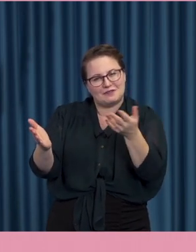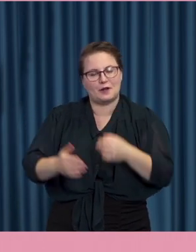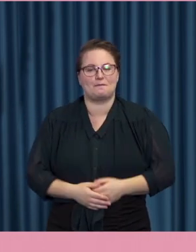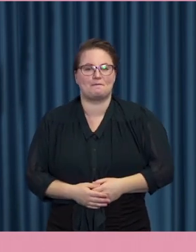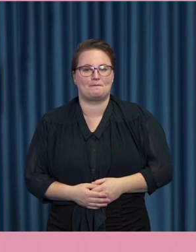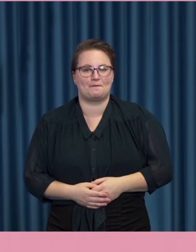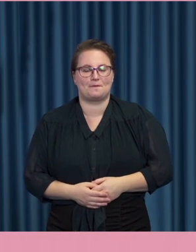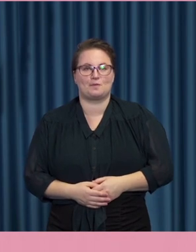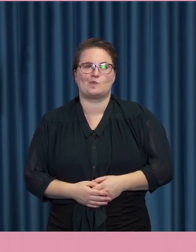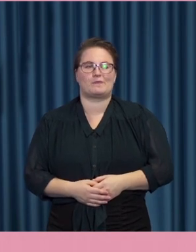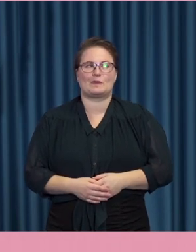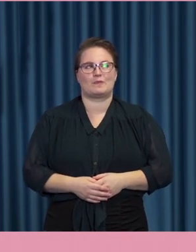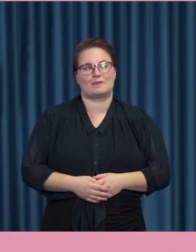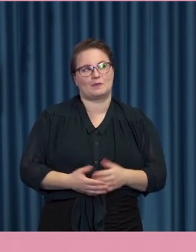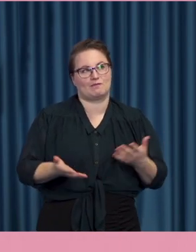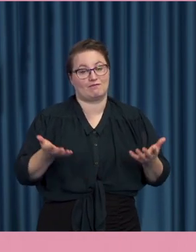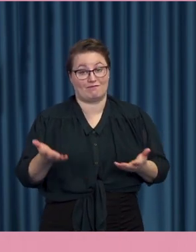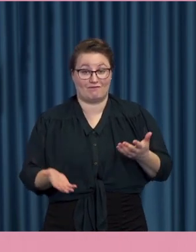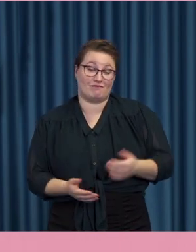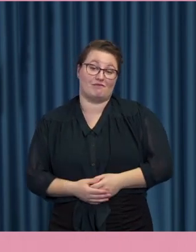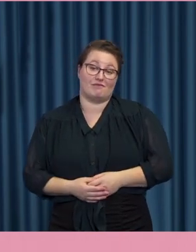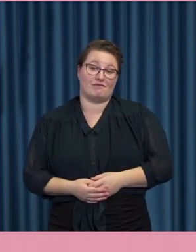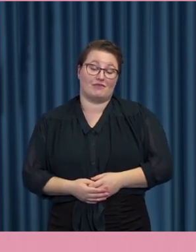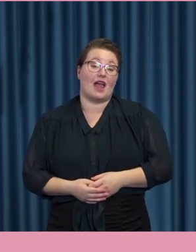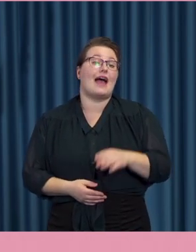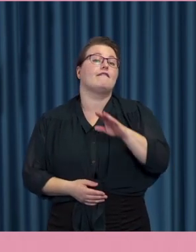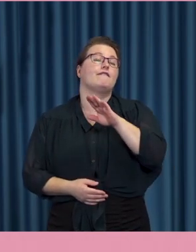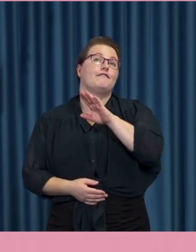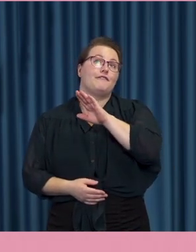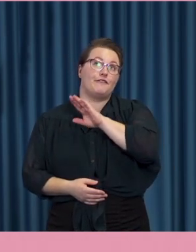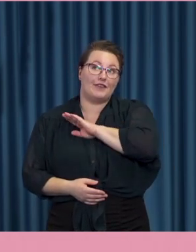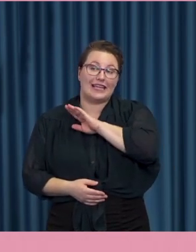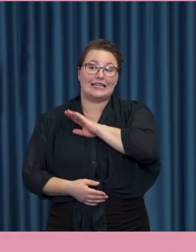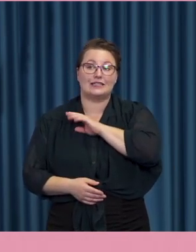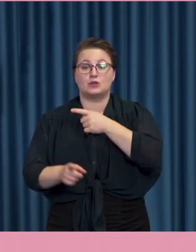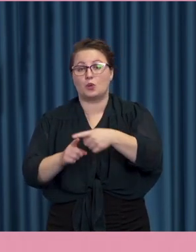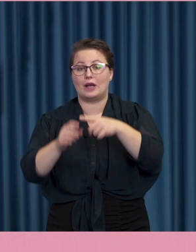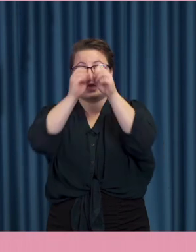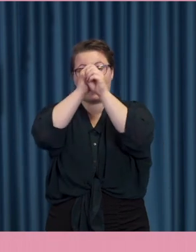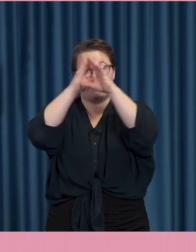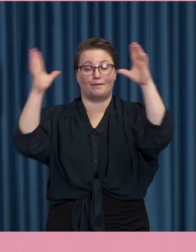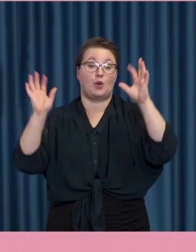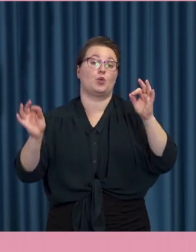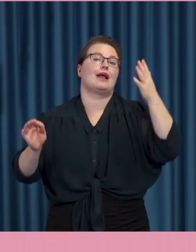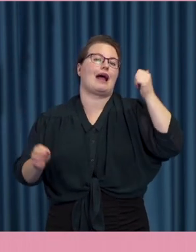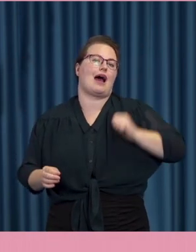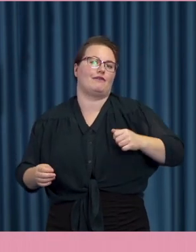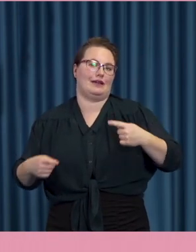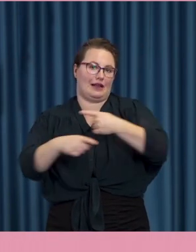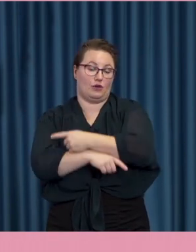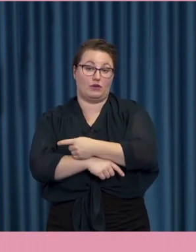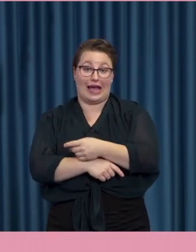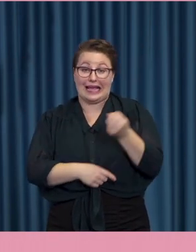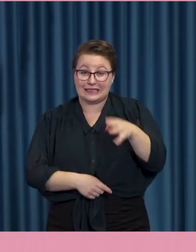Jag vet inte riktigt. Det finns ju visioner om hur det här skulle kunna användas på ett annat sätt. Till exempel Taiwan